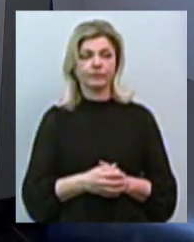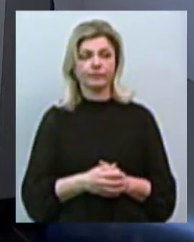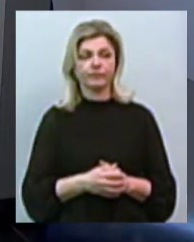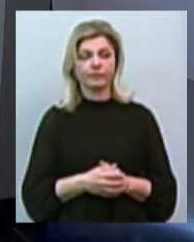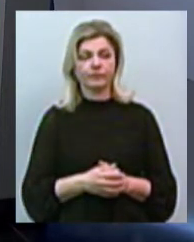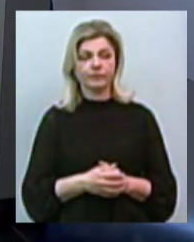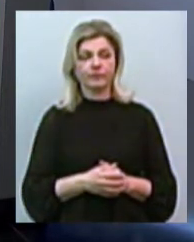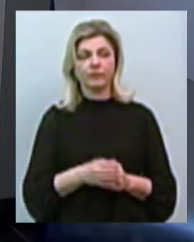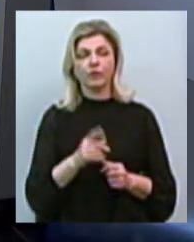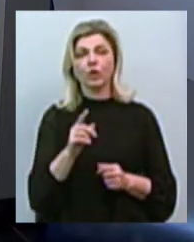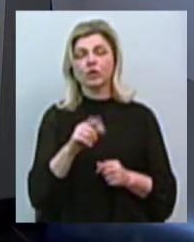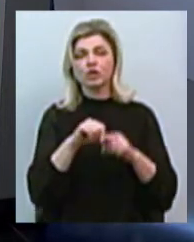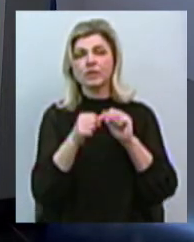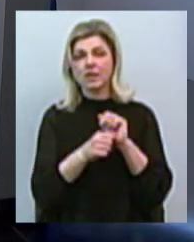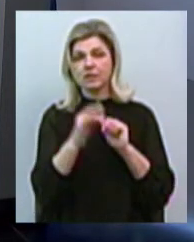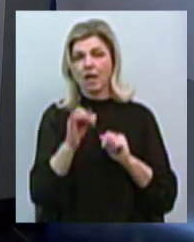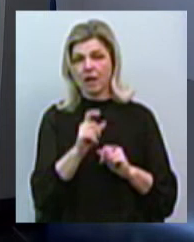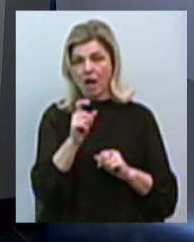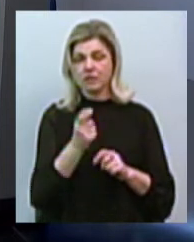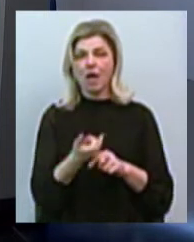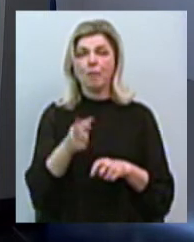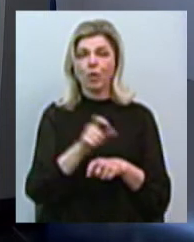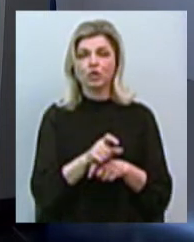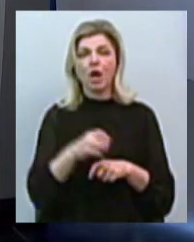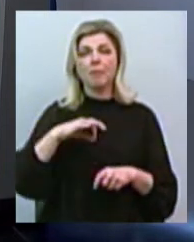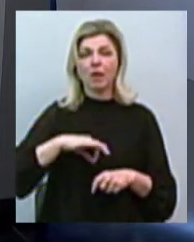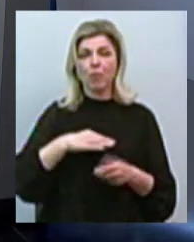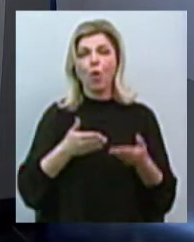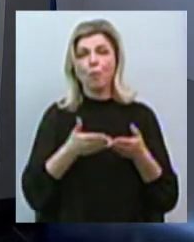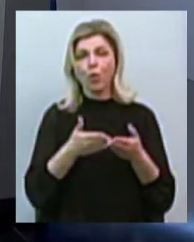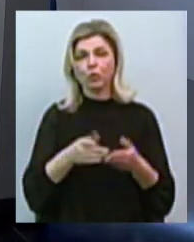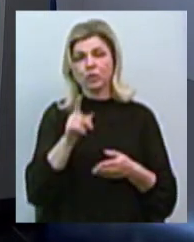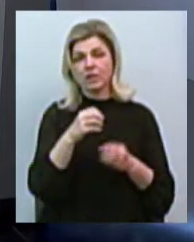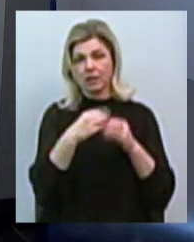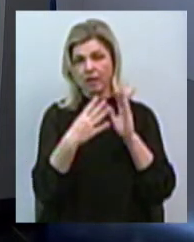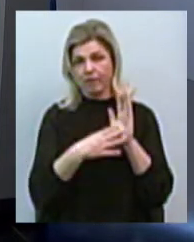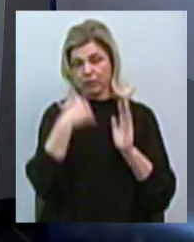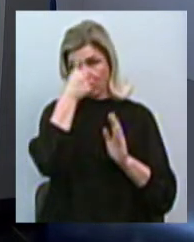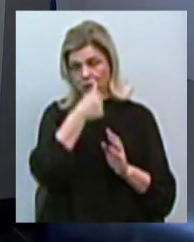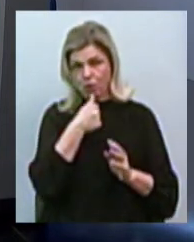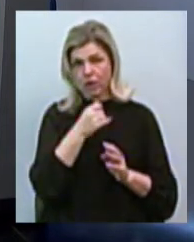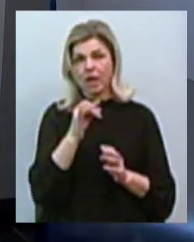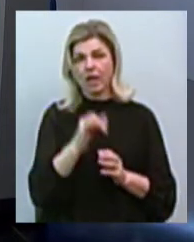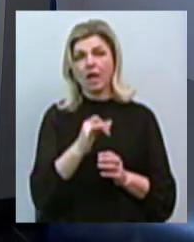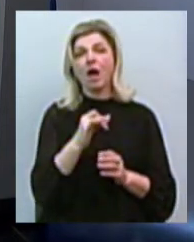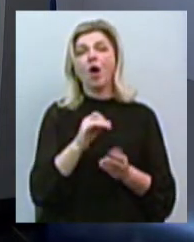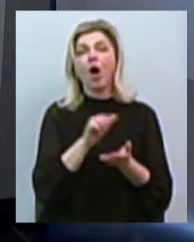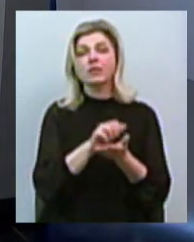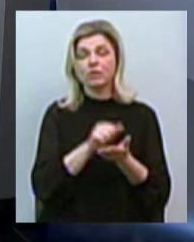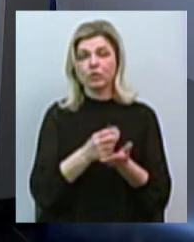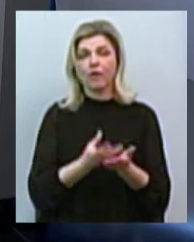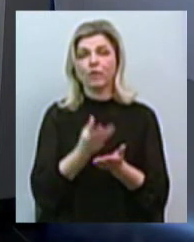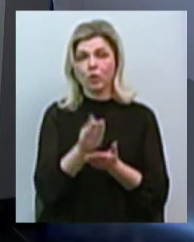гривень, що в 16 разів вища від прибутку порту за 2019 рік. І концесіонер вкладе 80 мільйонів гривень у розвиток